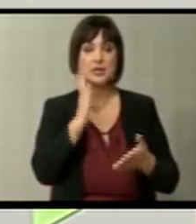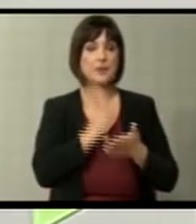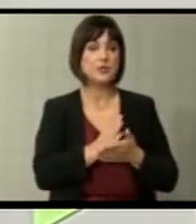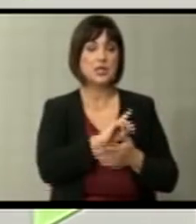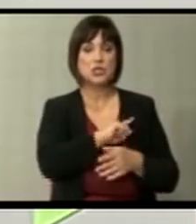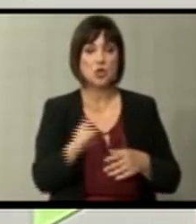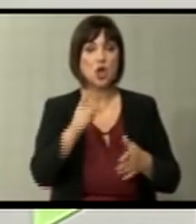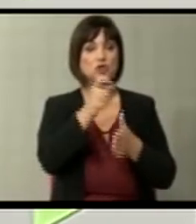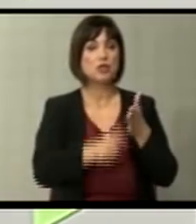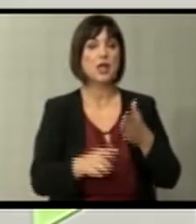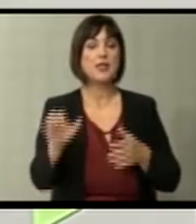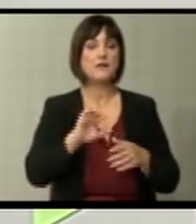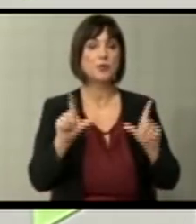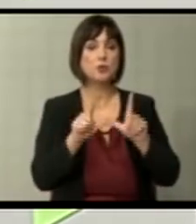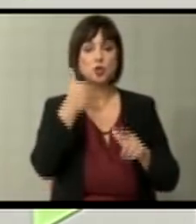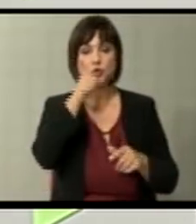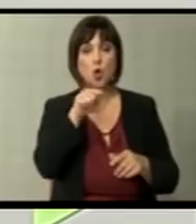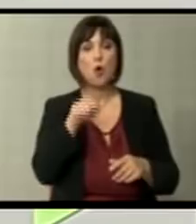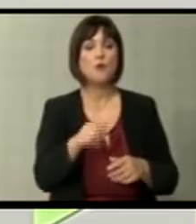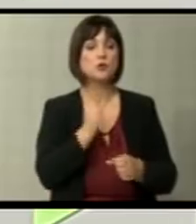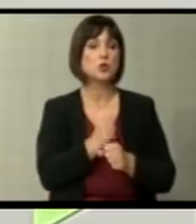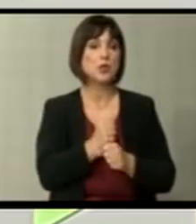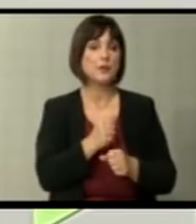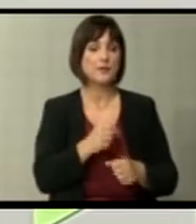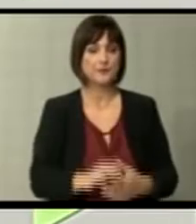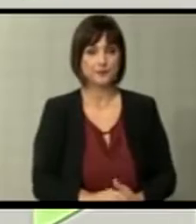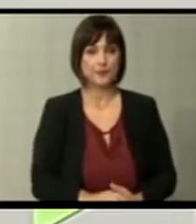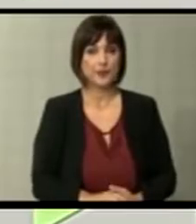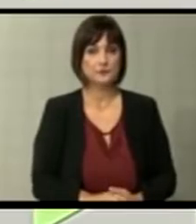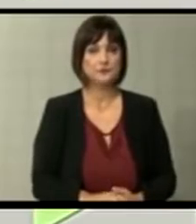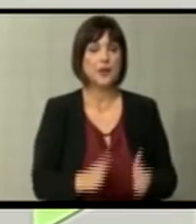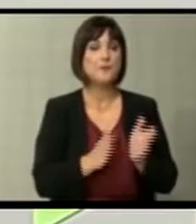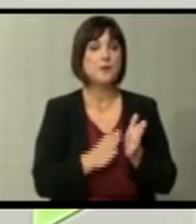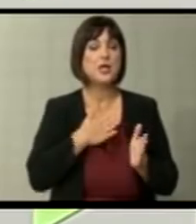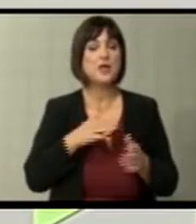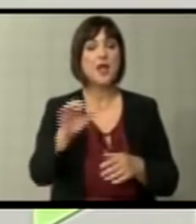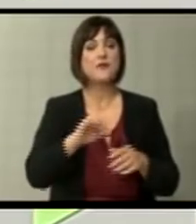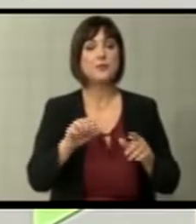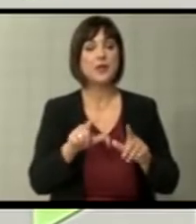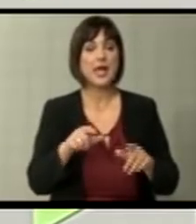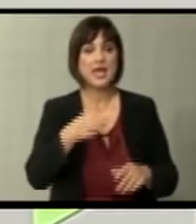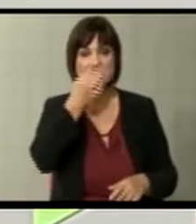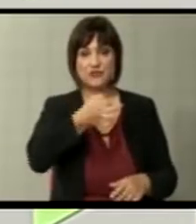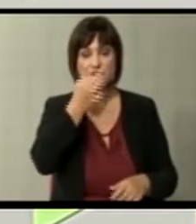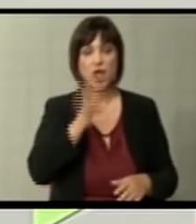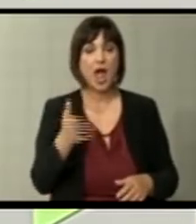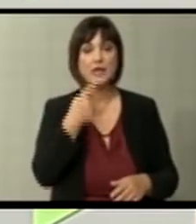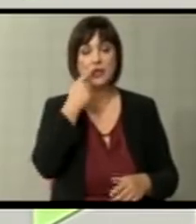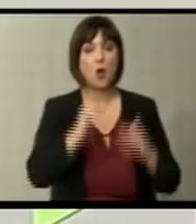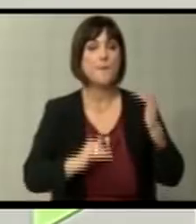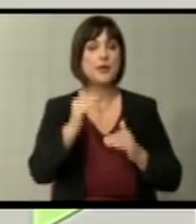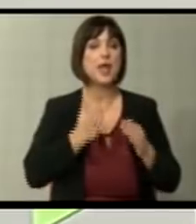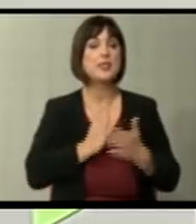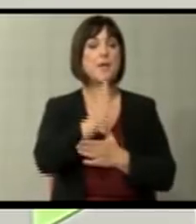никогаш членка на Европската Унија. Што е тоа што ние треба да го имаме приве? Ги имаме европските извештаји. Ајде да го мериме